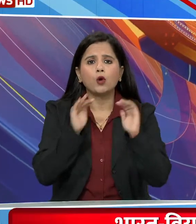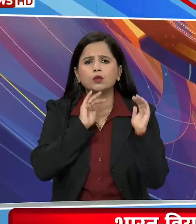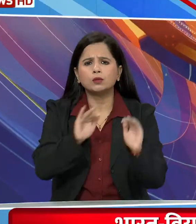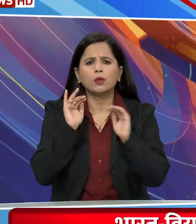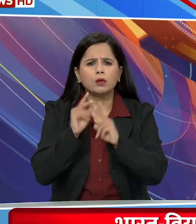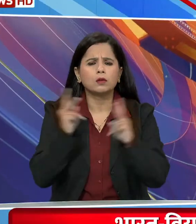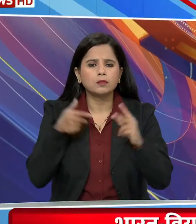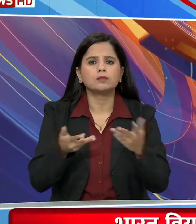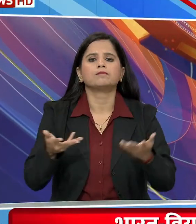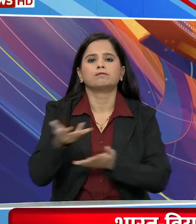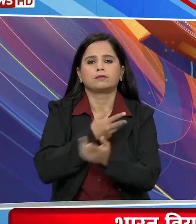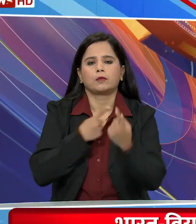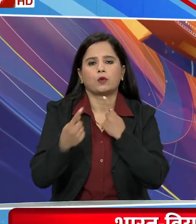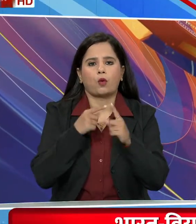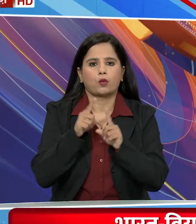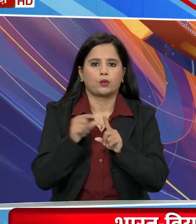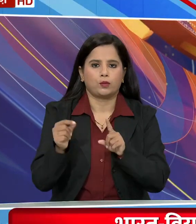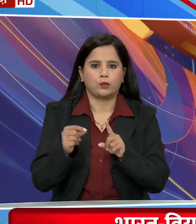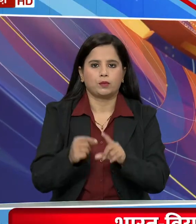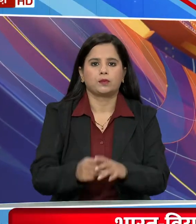सयोग पर होनी है चर्चा